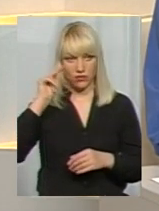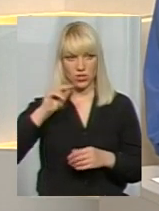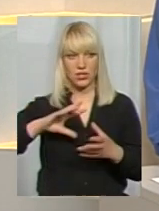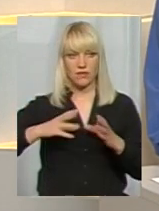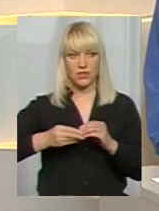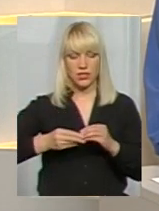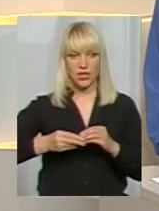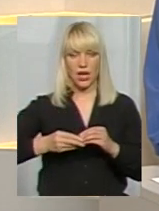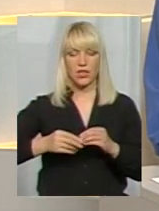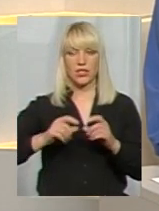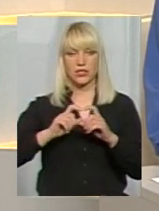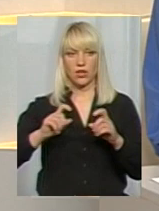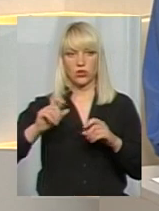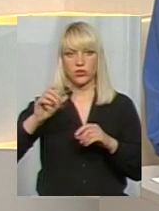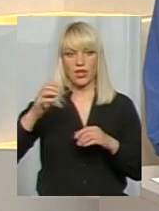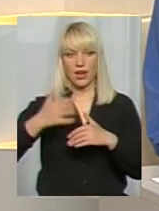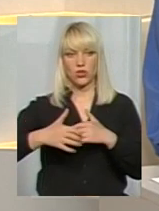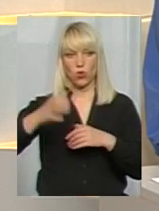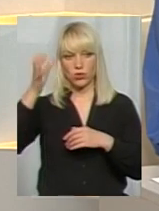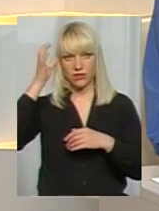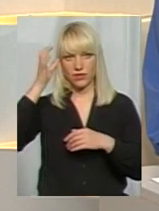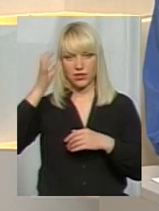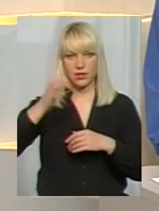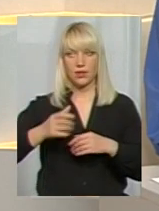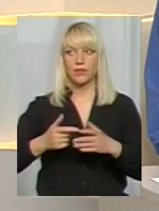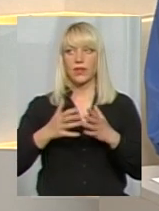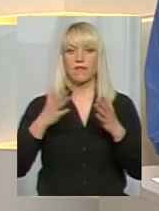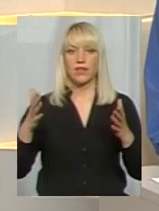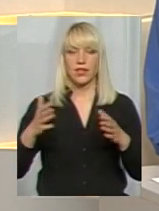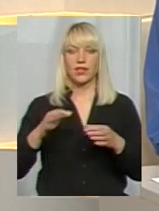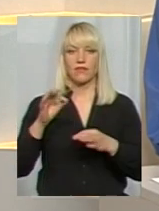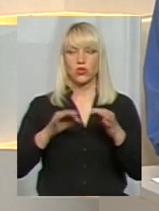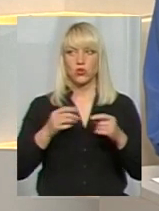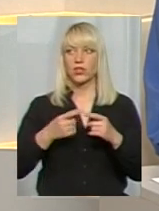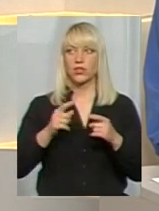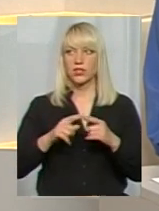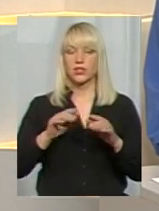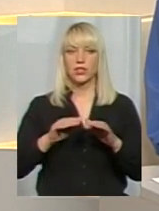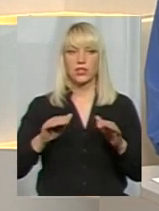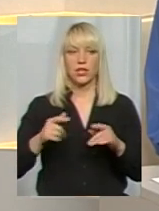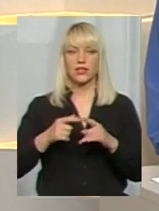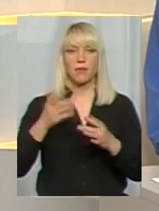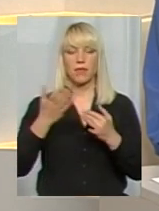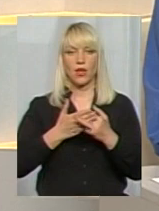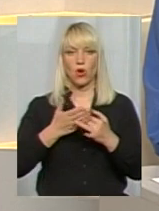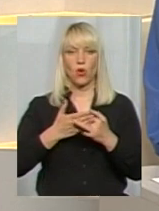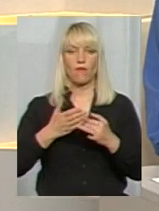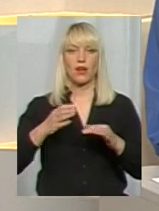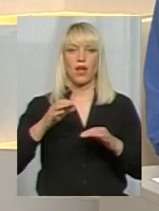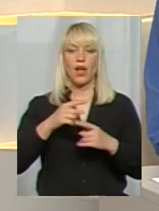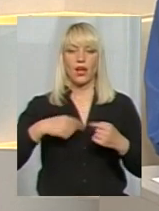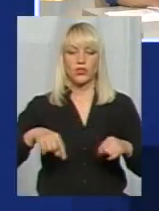закладах загальної середній освіти. Великий відсоток із цих дітей – це діти пільгових категорій. 17